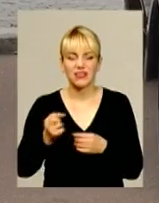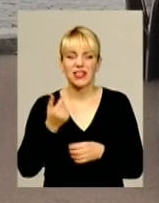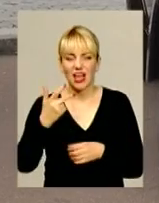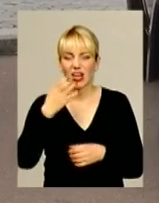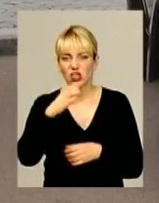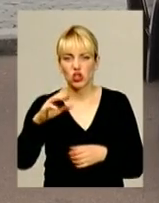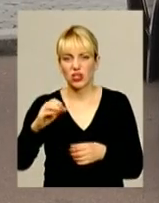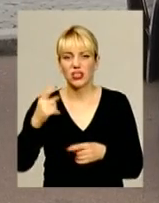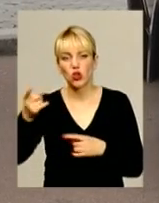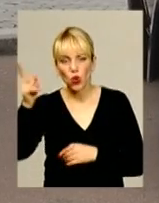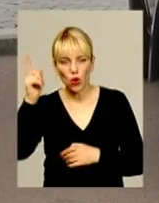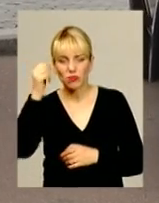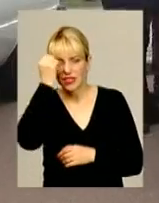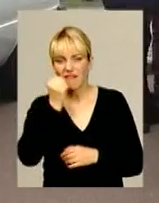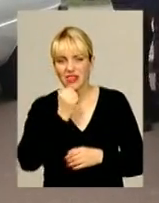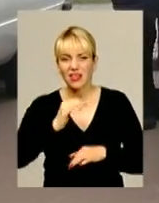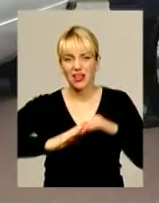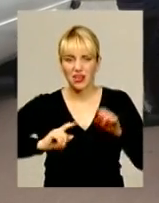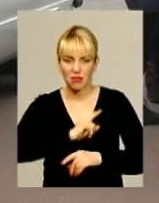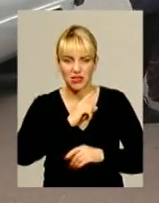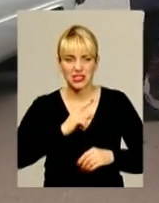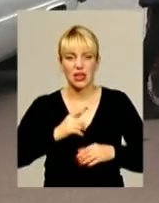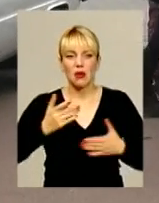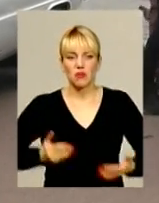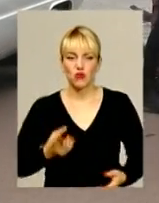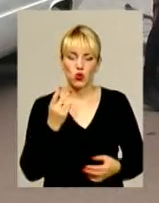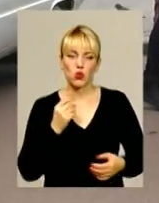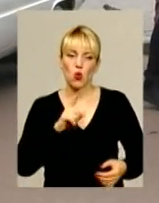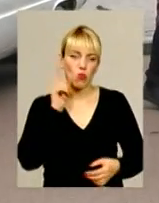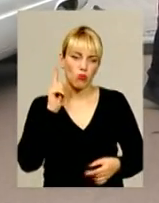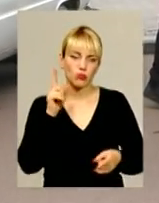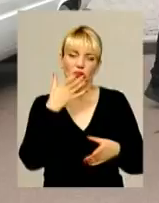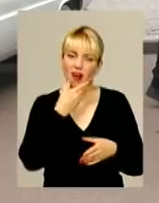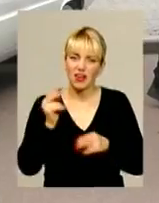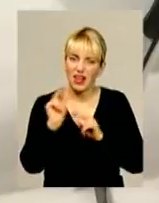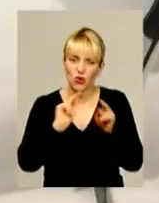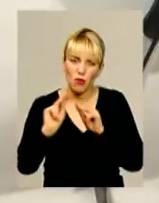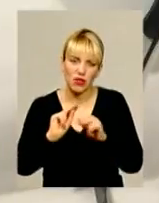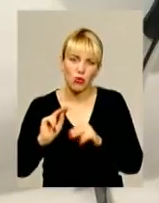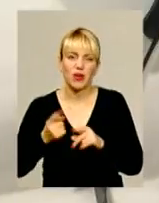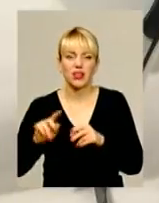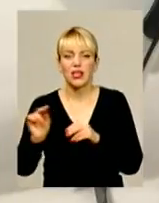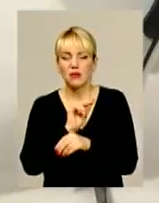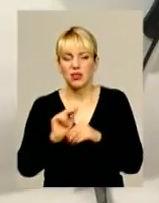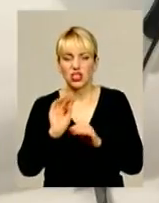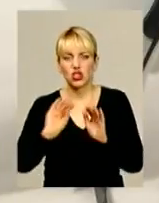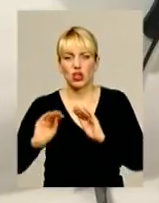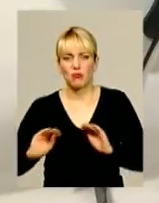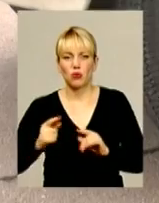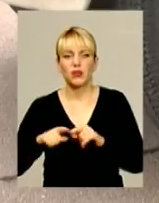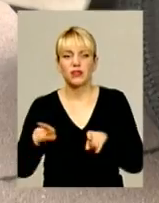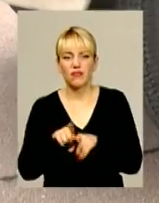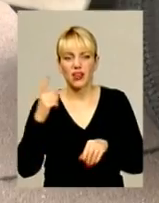тому. Та завдяки умілим рукам автолюбителів переживають другу молодість, бо їх гарненько підлатали та причупорили. Власники таких